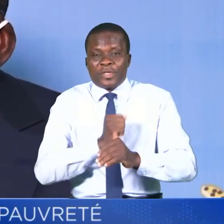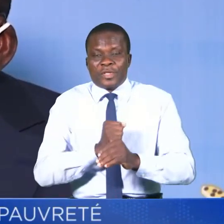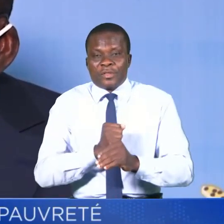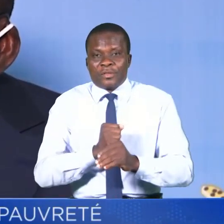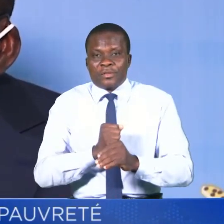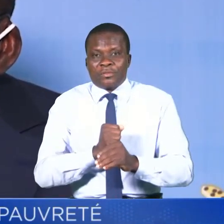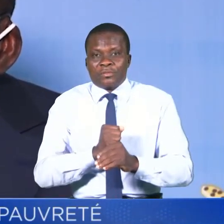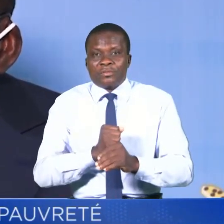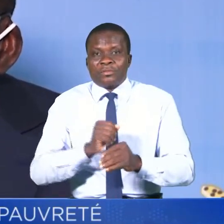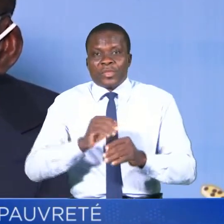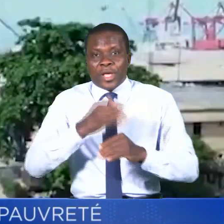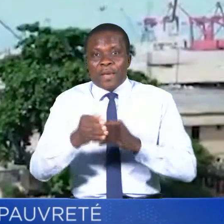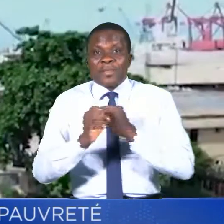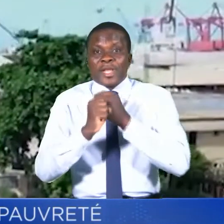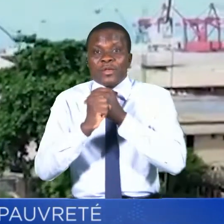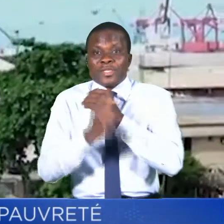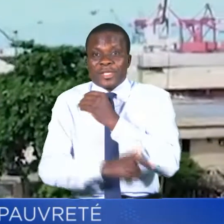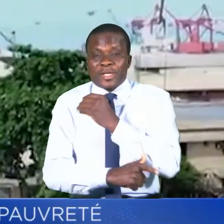Après le Sénégal.